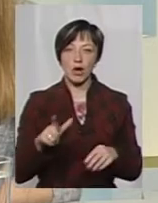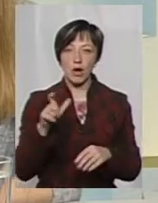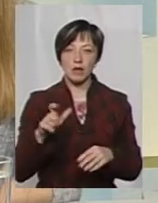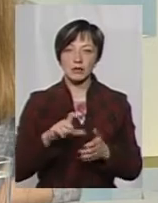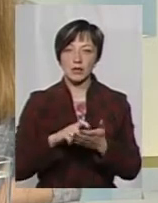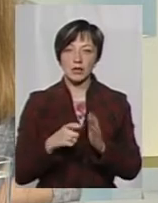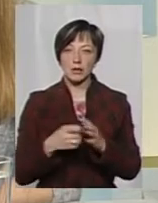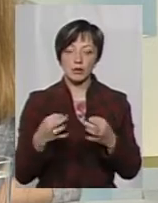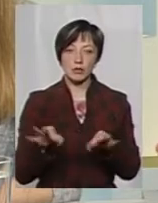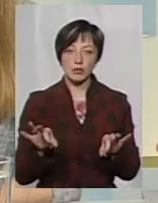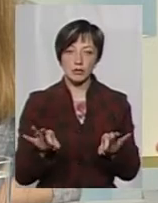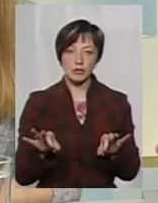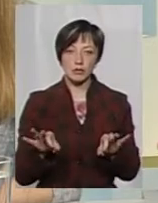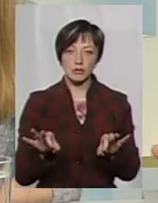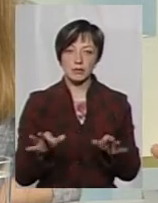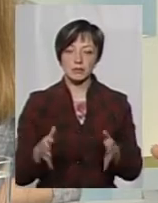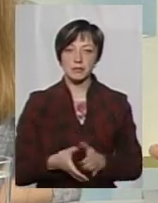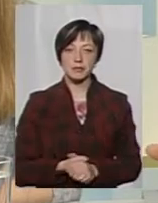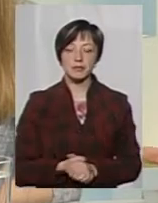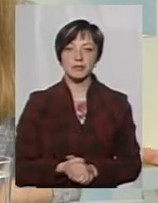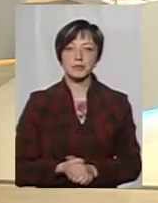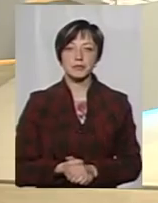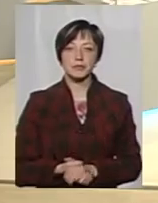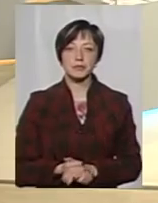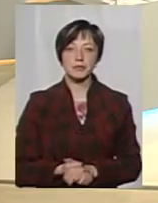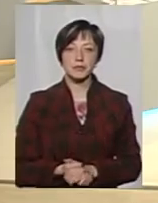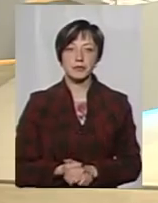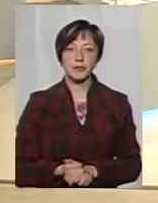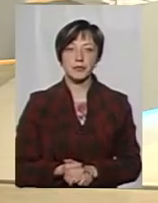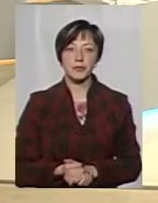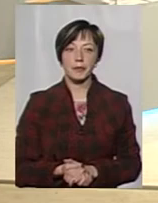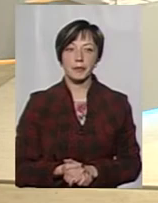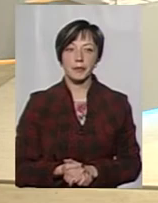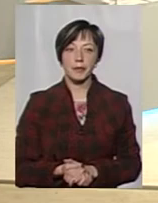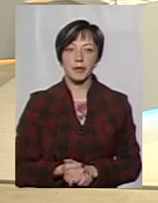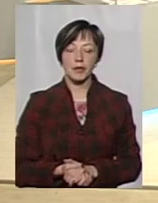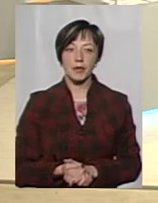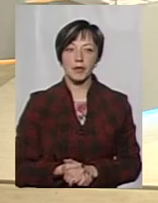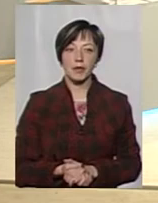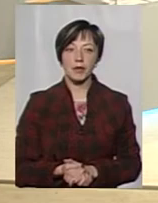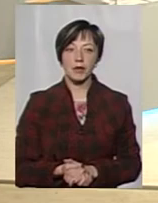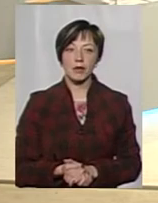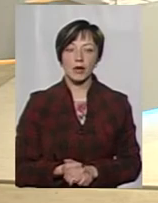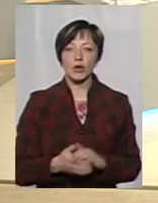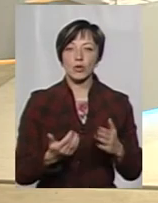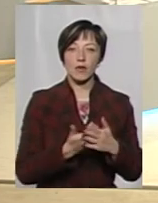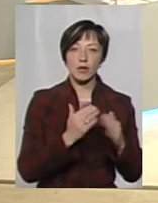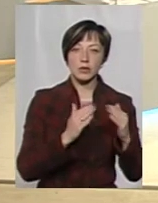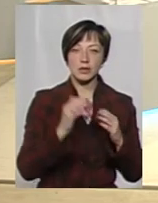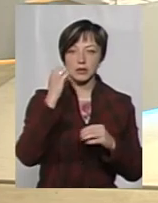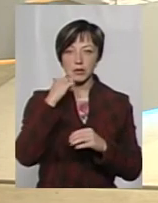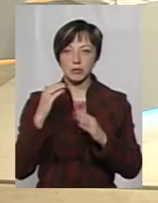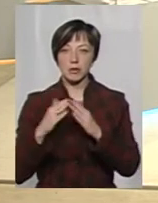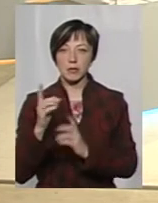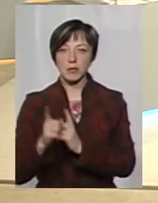у квартиру не пустить. Тоді, ну, Ми так розуміємо, йдеться зовсім про іншу систему, як у нових будинках, і як у старих будинках